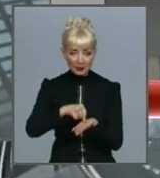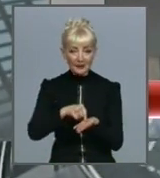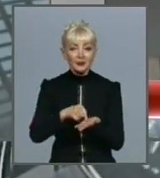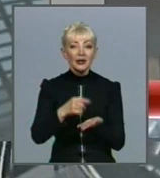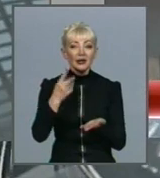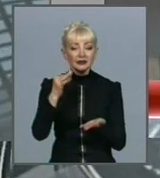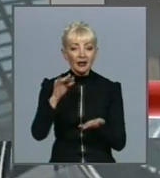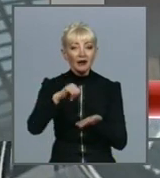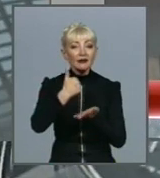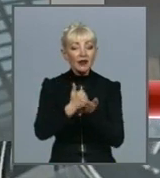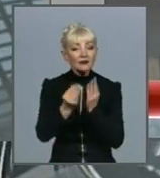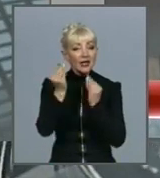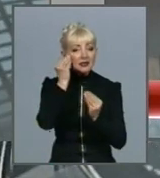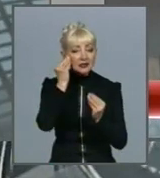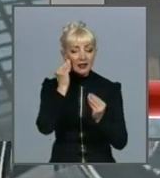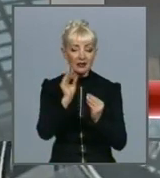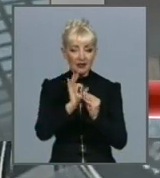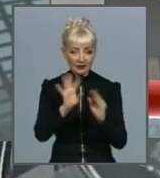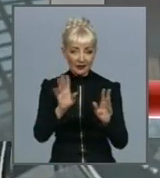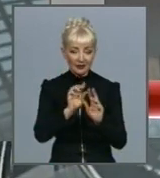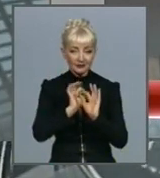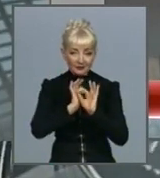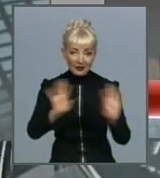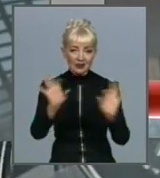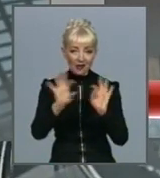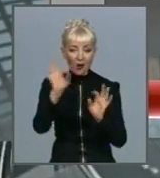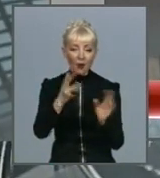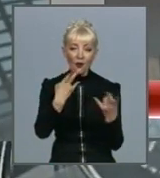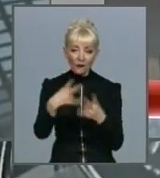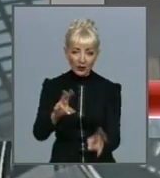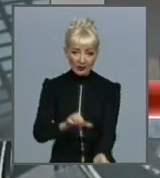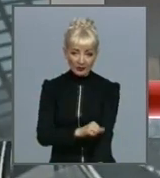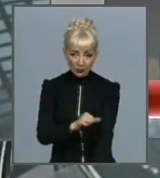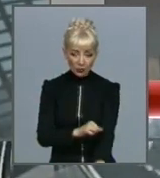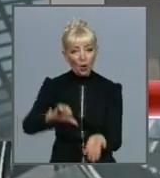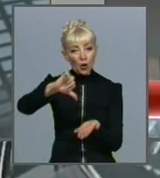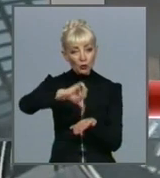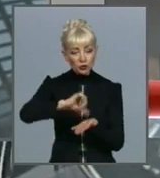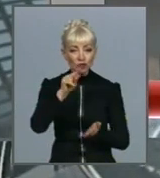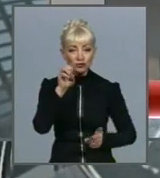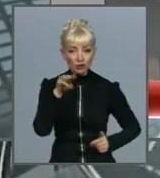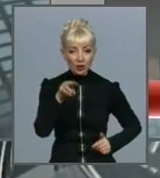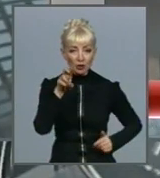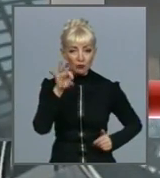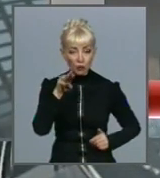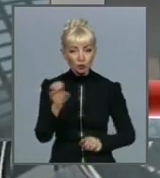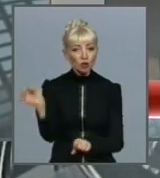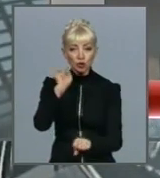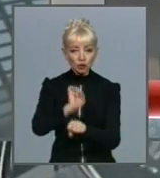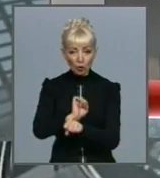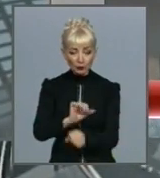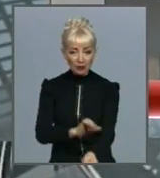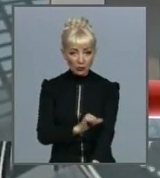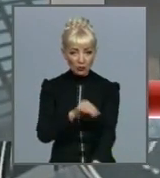наркотиків і залучати харків'ян до боротьби з цим явищем. Долучитися до чат-боту «Стоп наркотик» у мережі «Телеграм» може будь-хто.